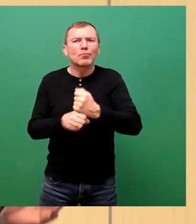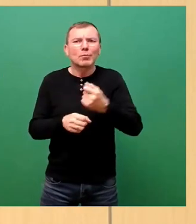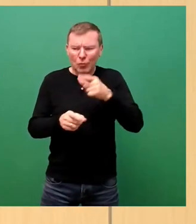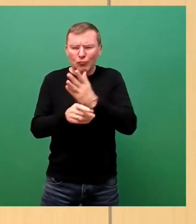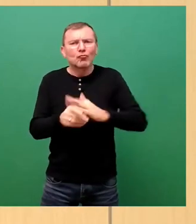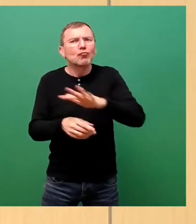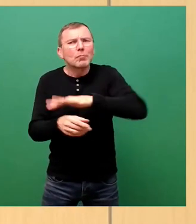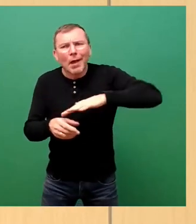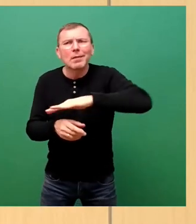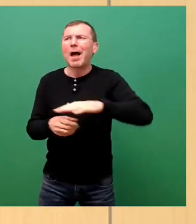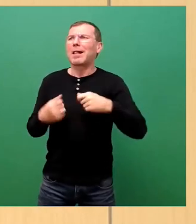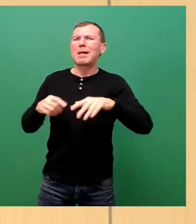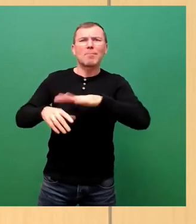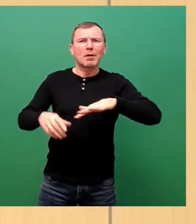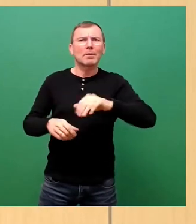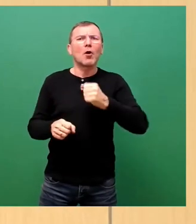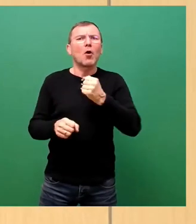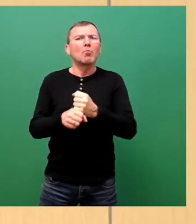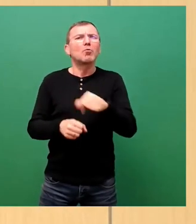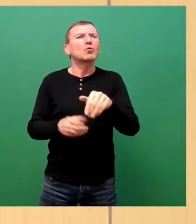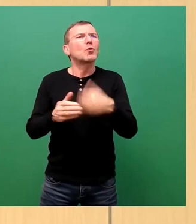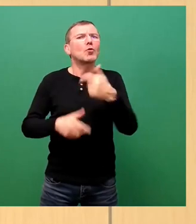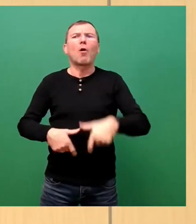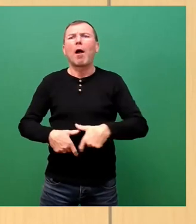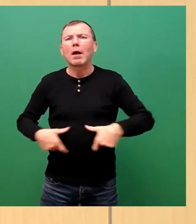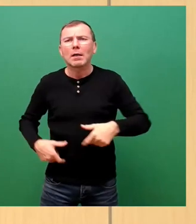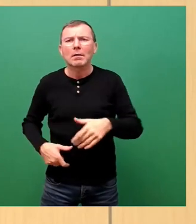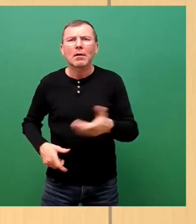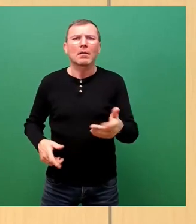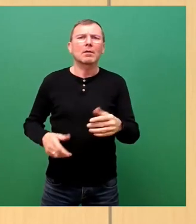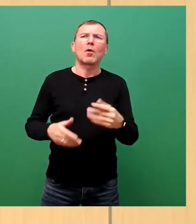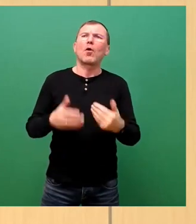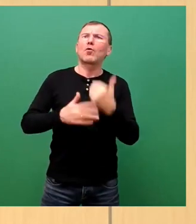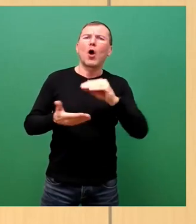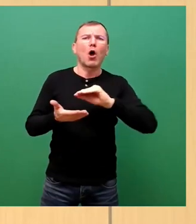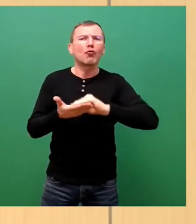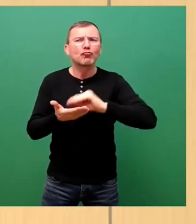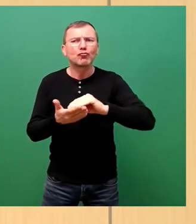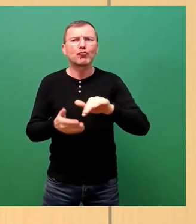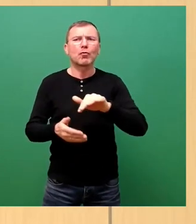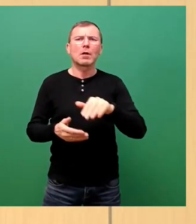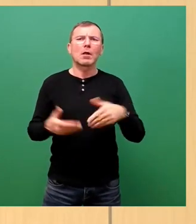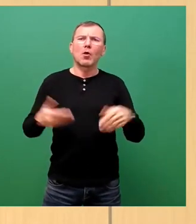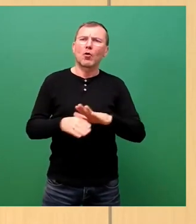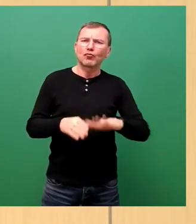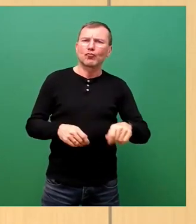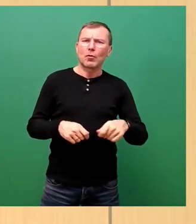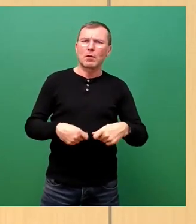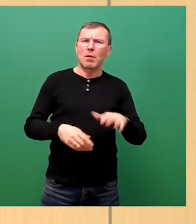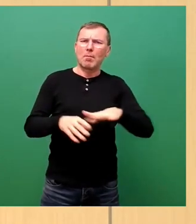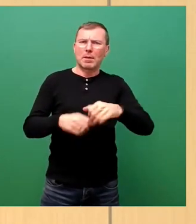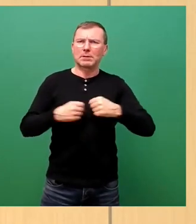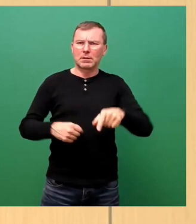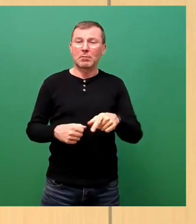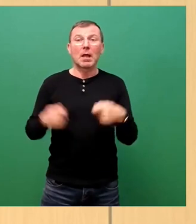diesem Bau, müssen halt neue Kita-Plätze und neue Schulplätze, Grundschulplätze geschaffen werden, dann muss sich der Investor